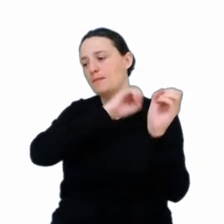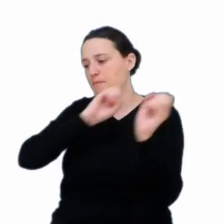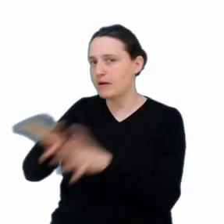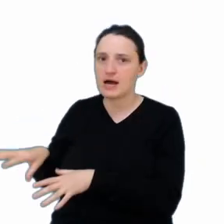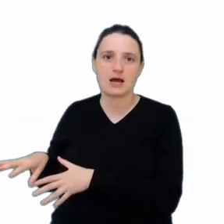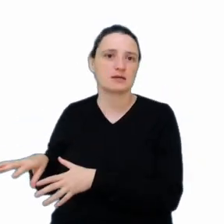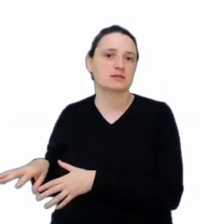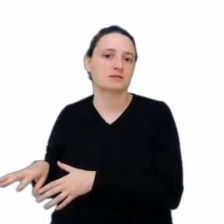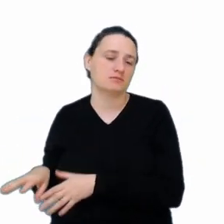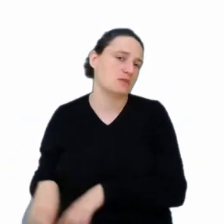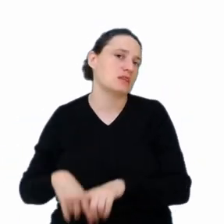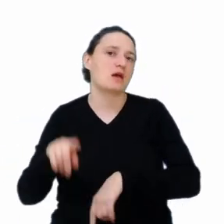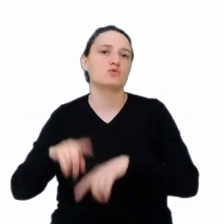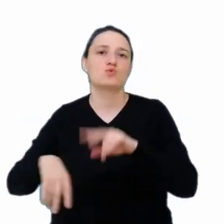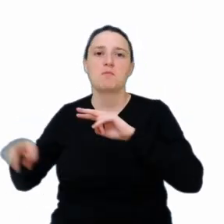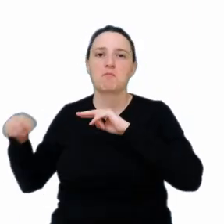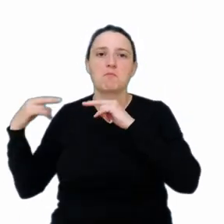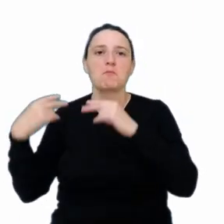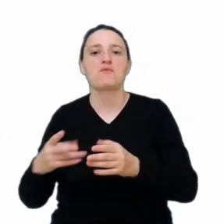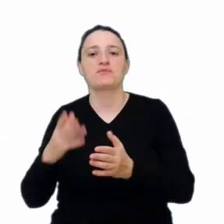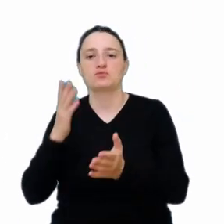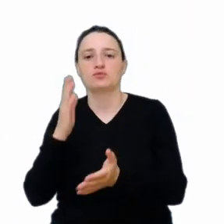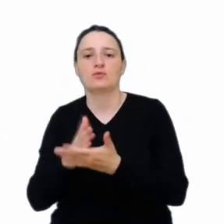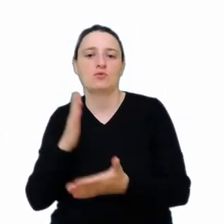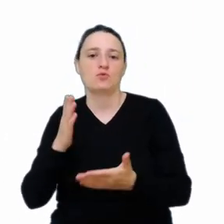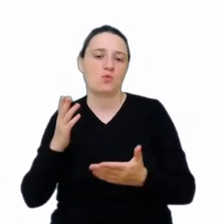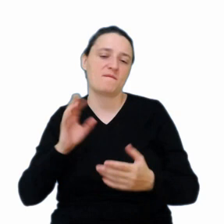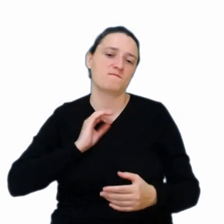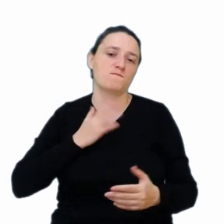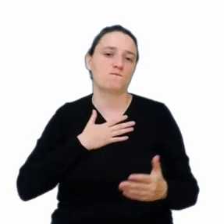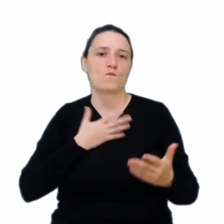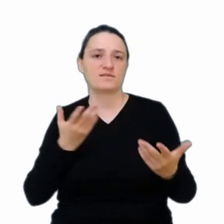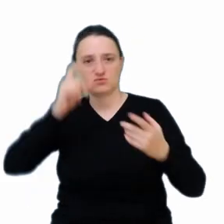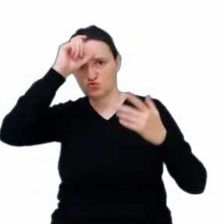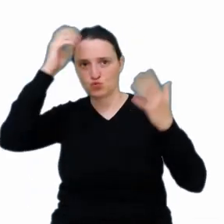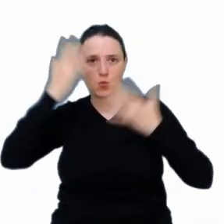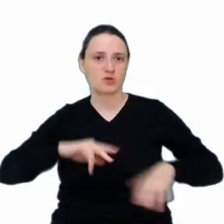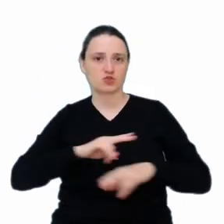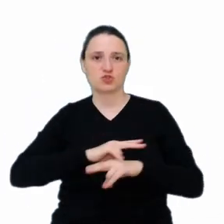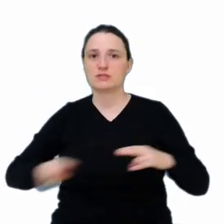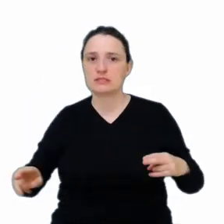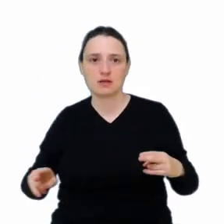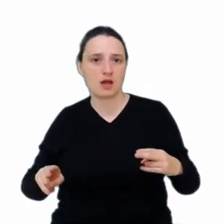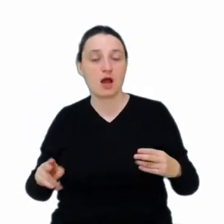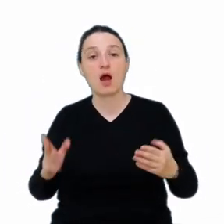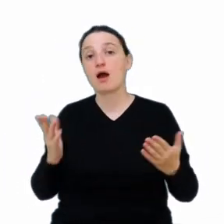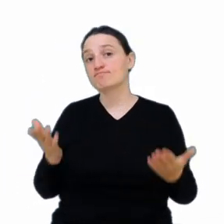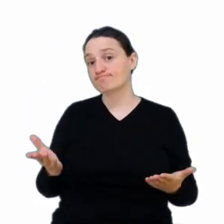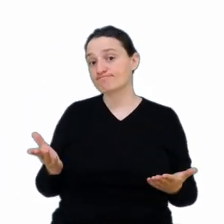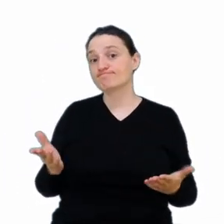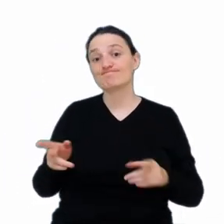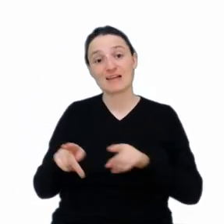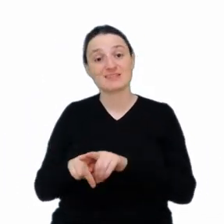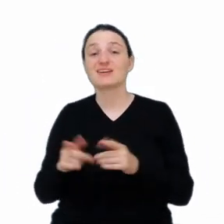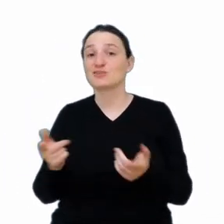natury, powrót do cieszenia się z własnym człowieczeństwem. Ale z drugiej strony też zaniechanie tych